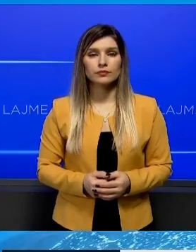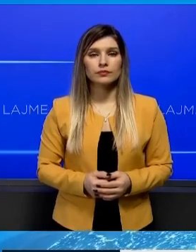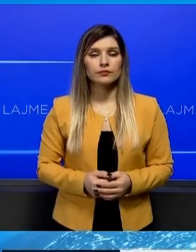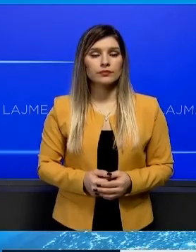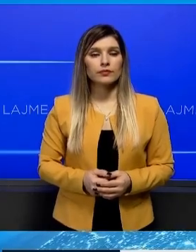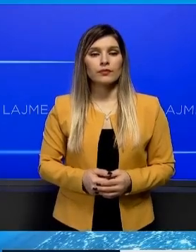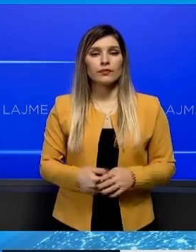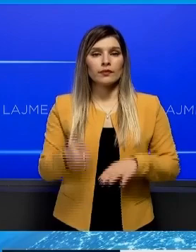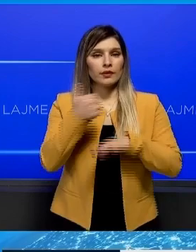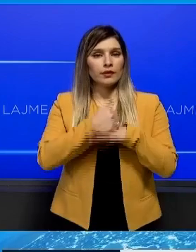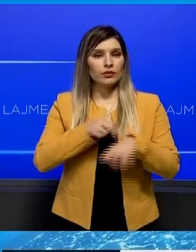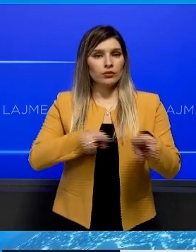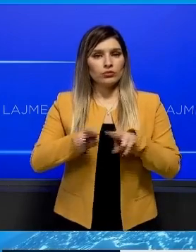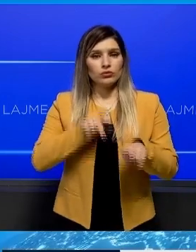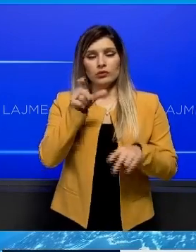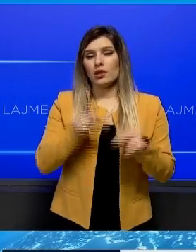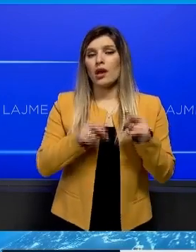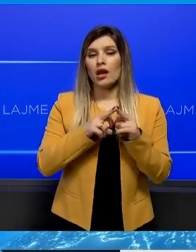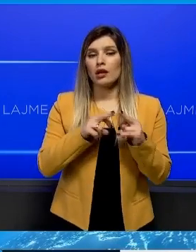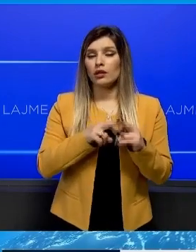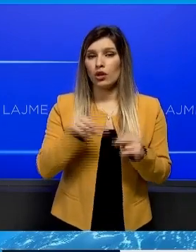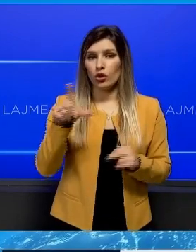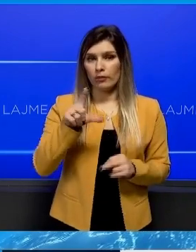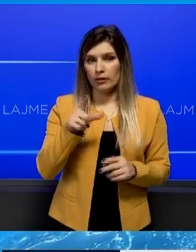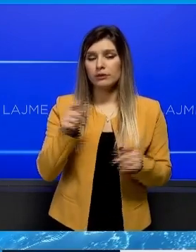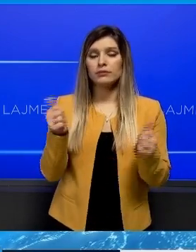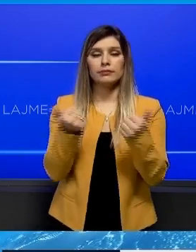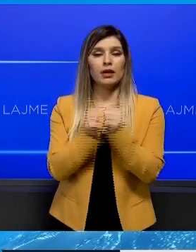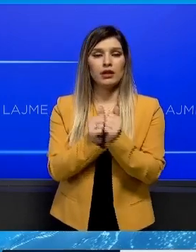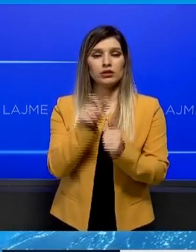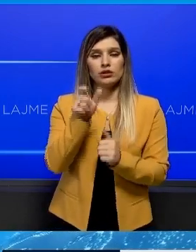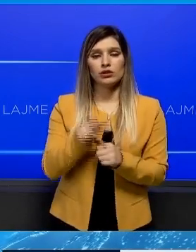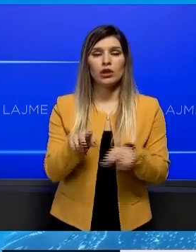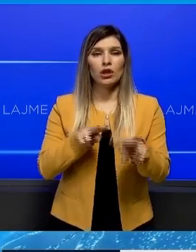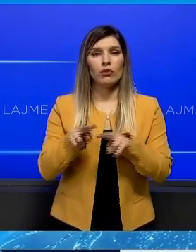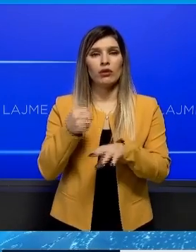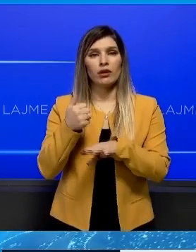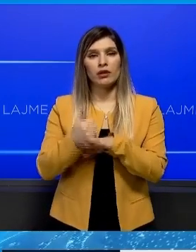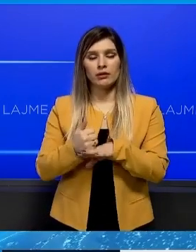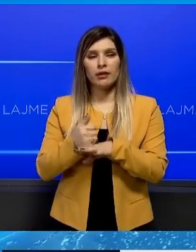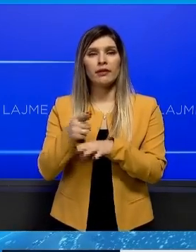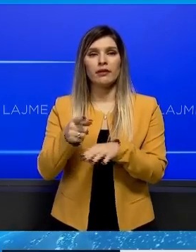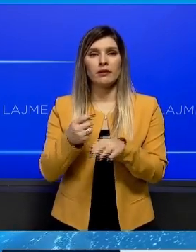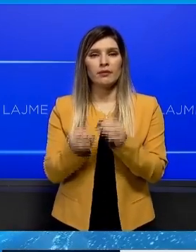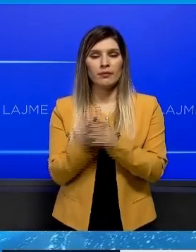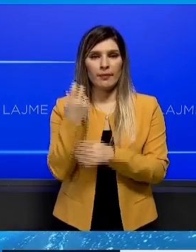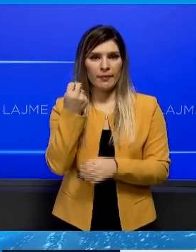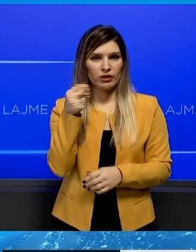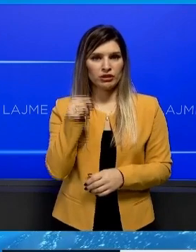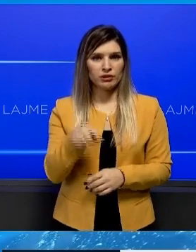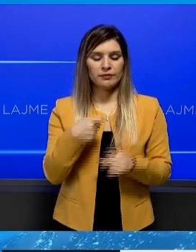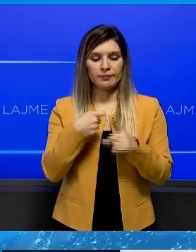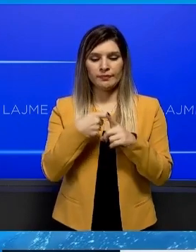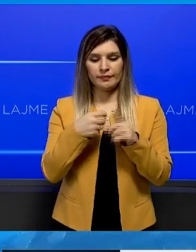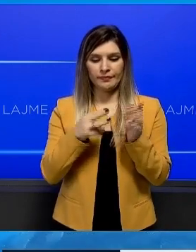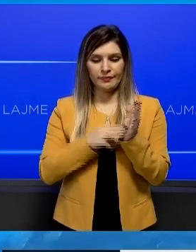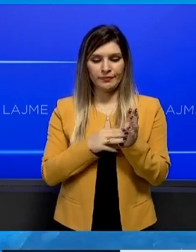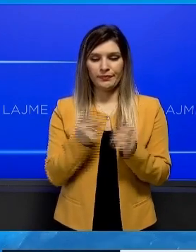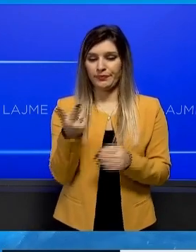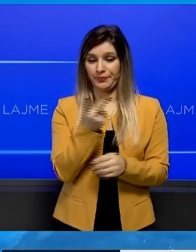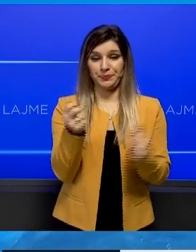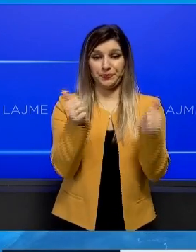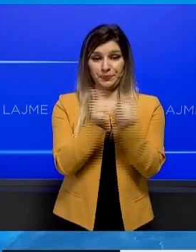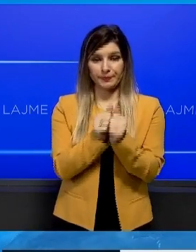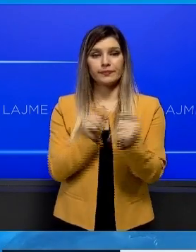Krye prokurori i shtetit Aleksandr Lumezi, shëqruar nga Krye prokurori i prokuroris të melore në Prishtin, ku i te munishe, ka